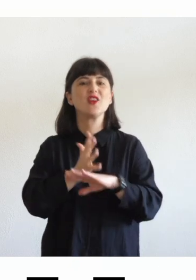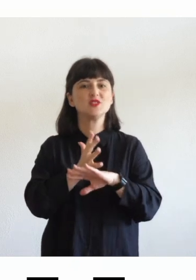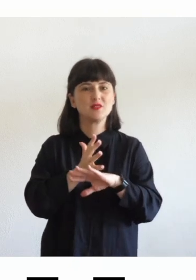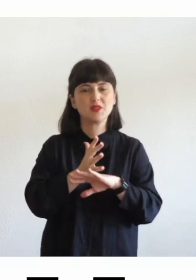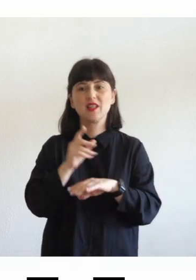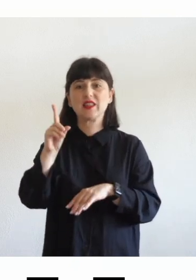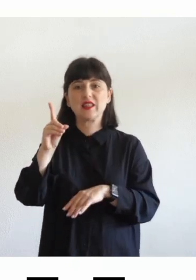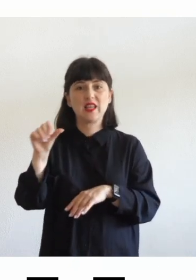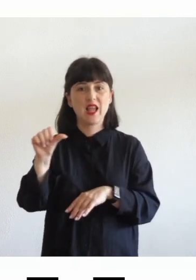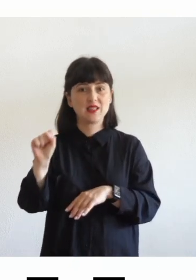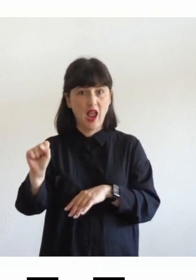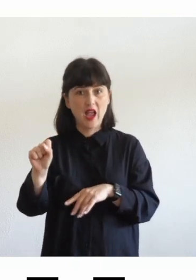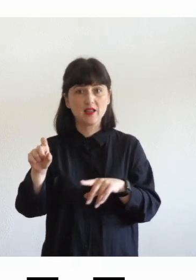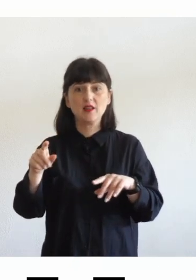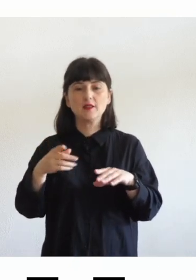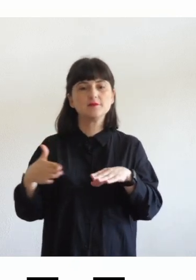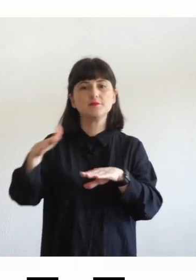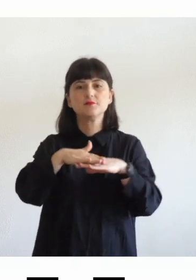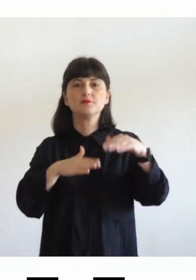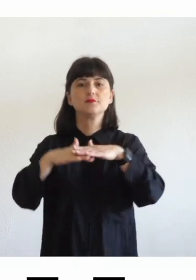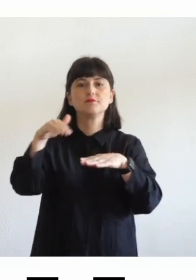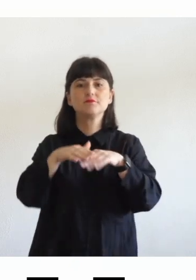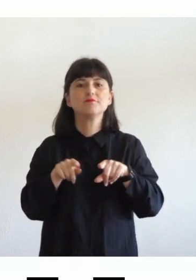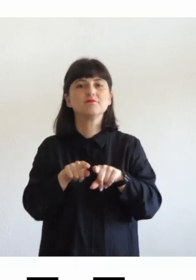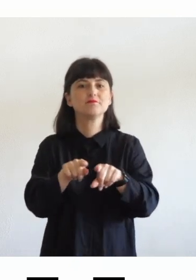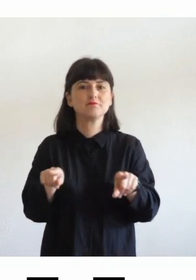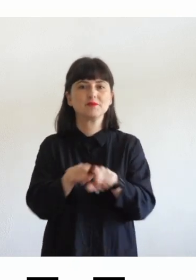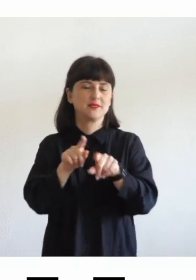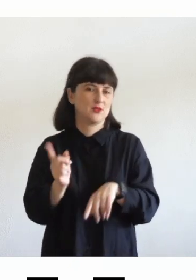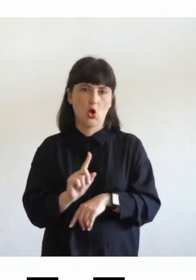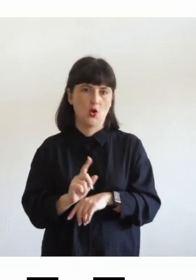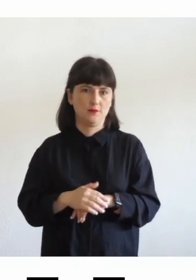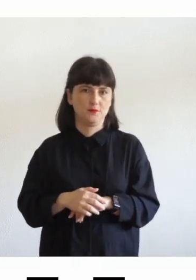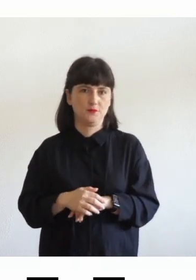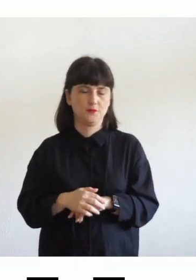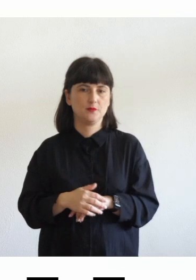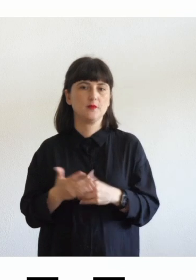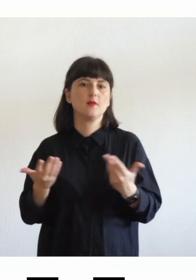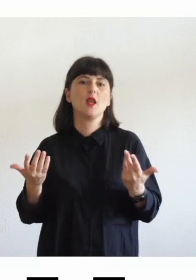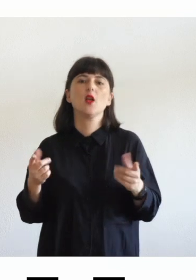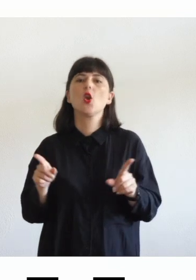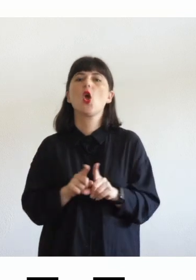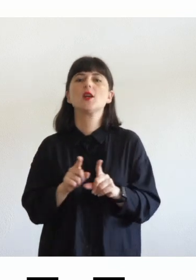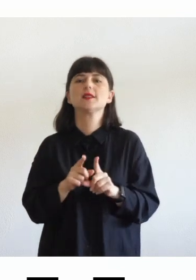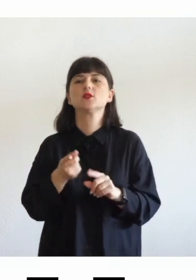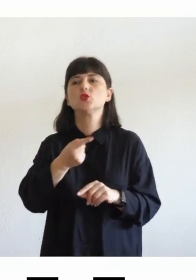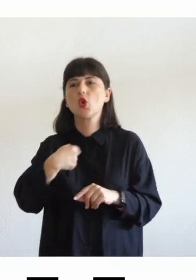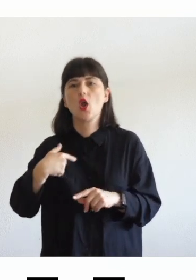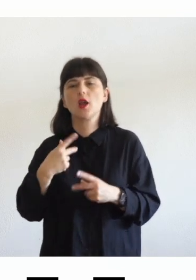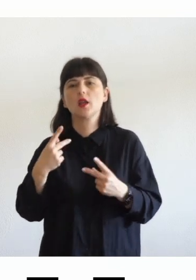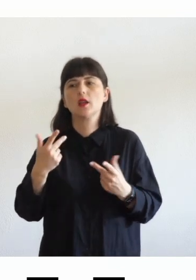DSA non sono sovrapponibili completamente eppure siamo sempre nel campo del